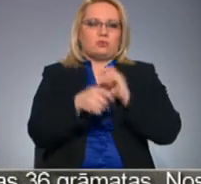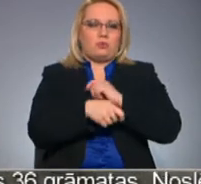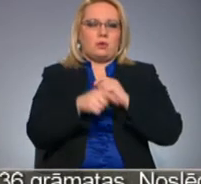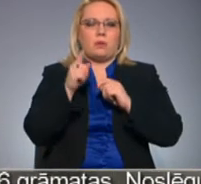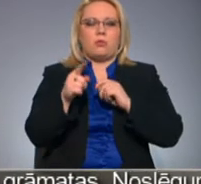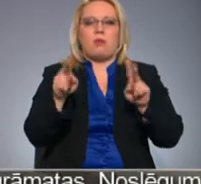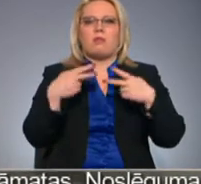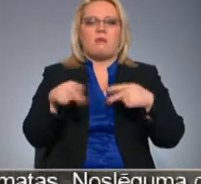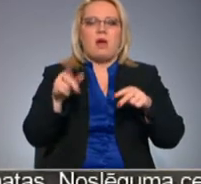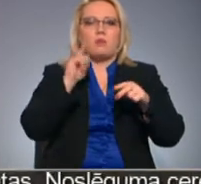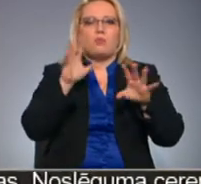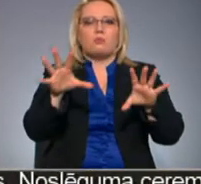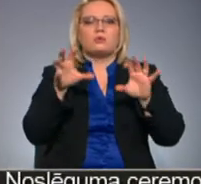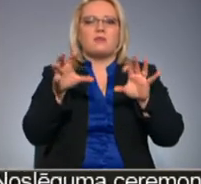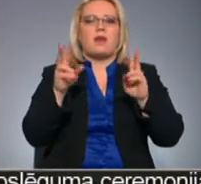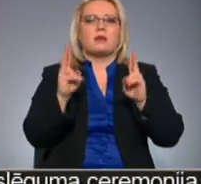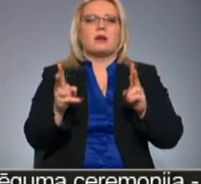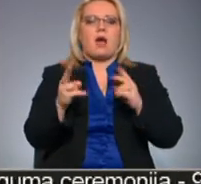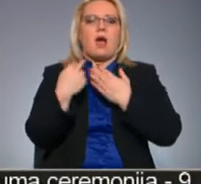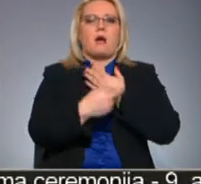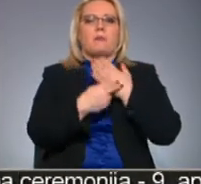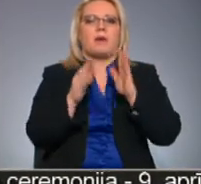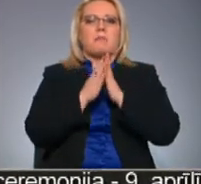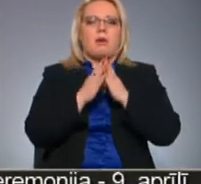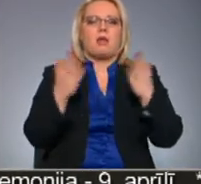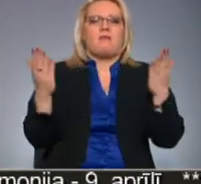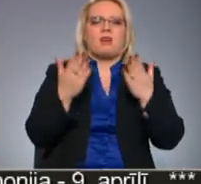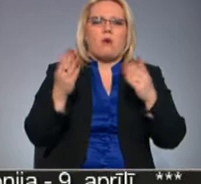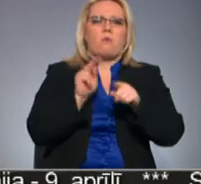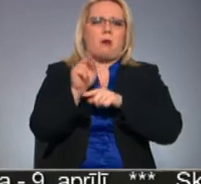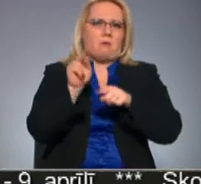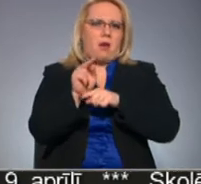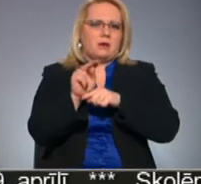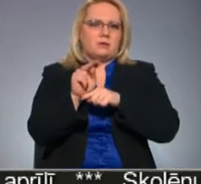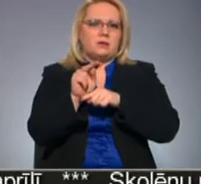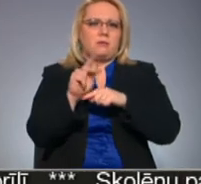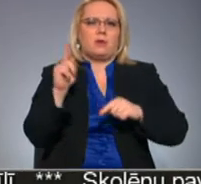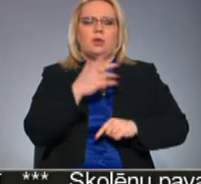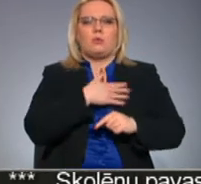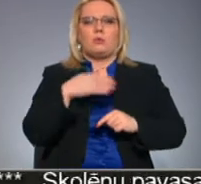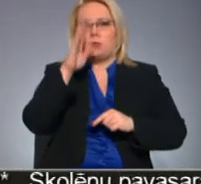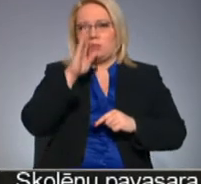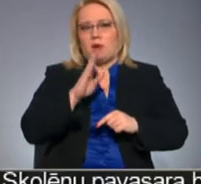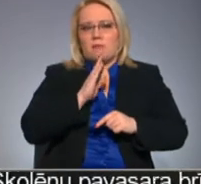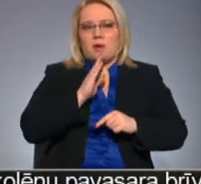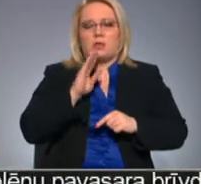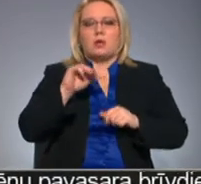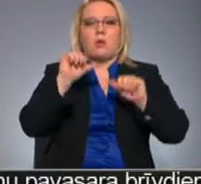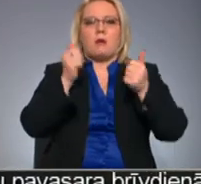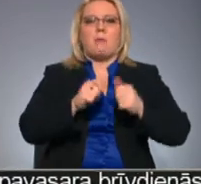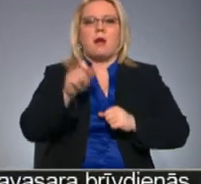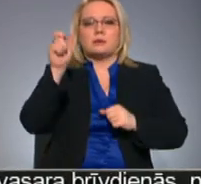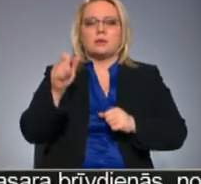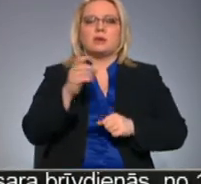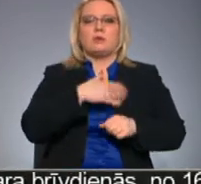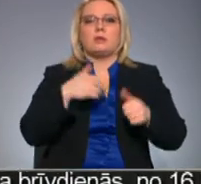nevajag uztvert kā tādu bīvilisku dogmu vai kaut kādu pamācību vai kaut ko tik ļoti nopietni. Jo mākslinieks plēs jau bija